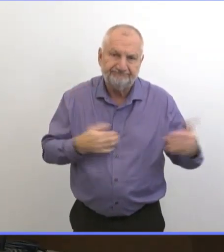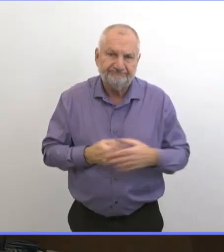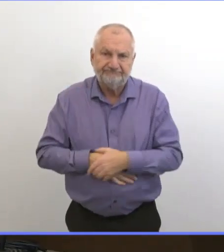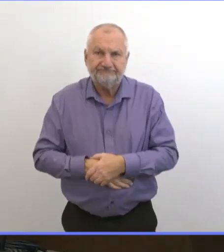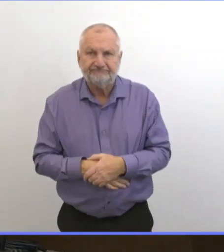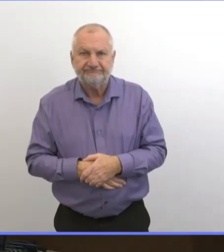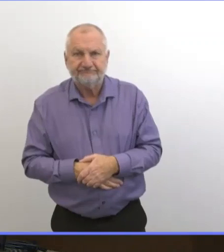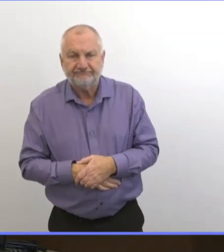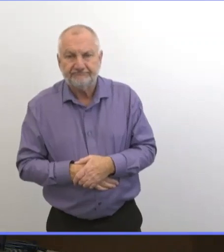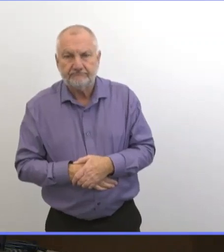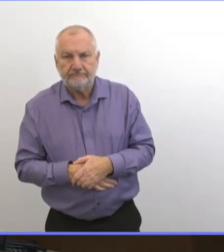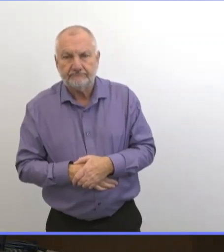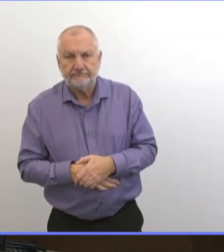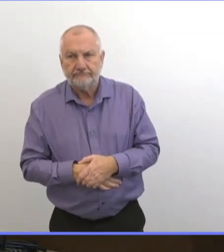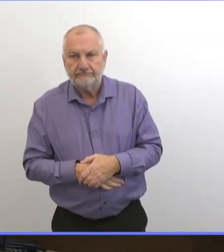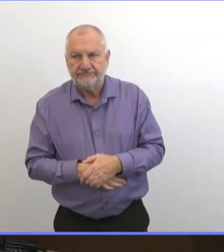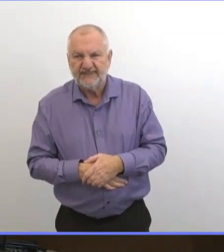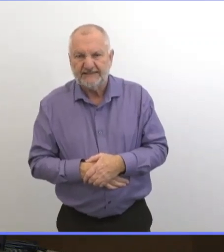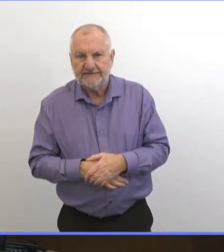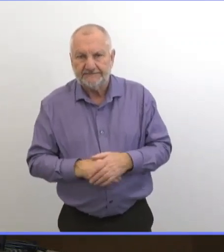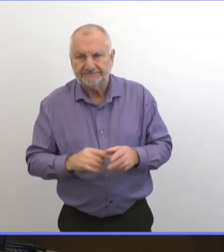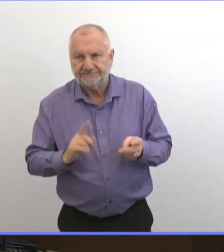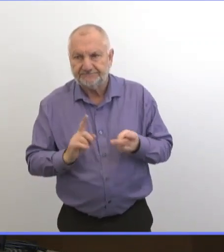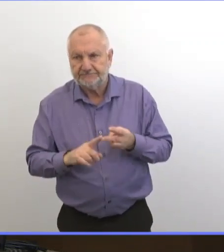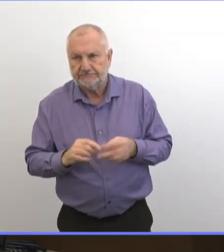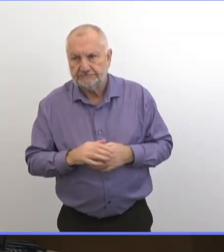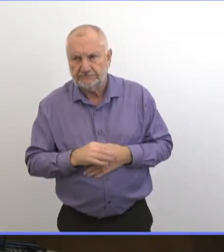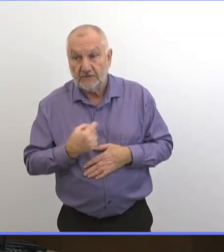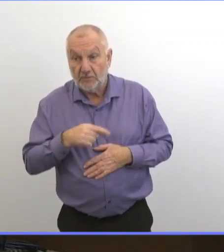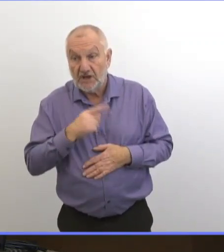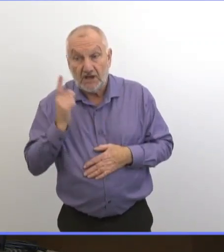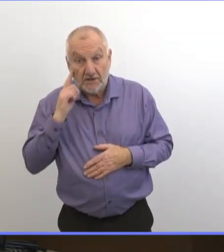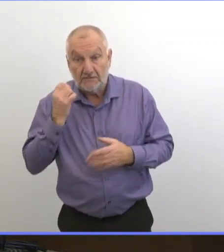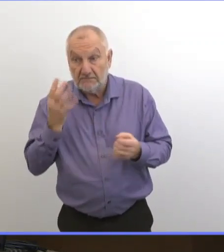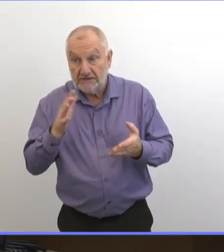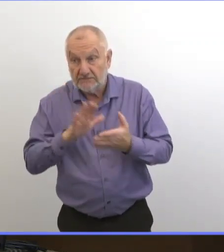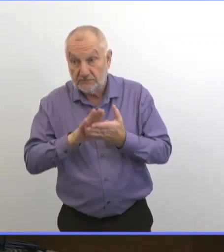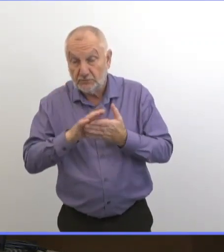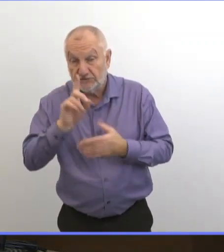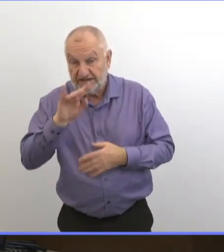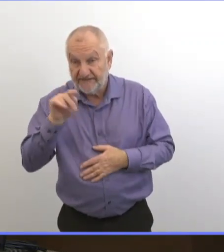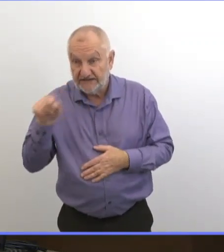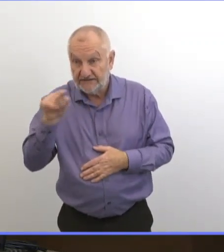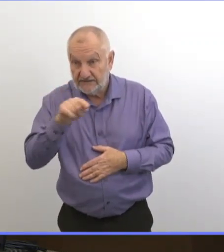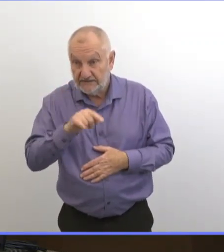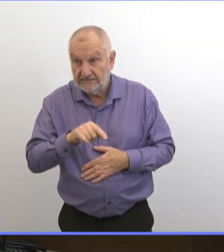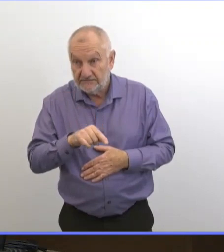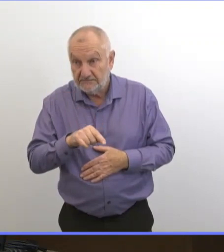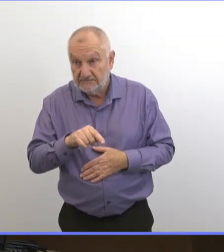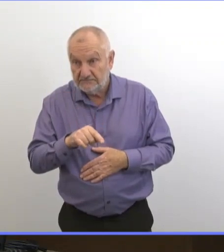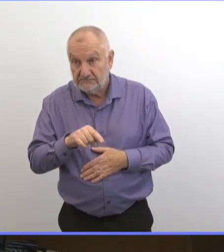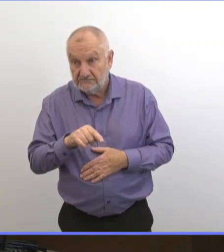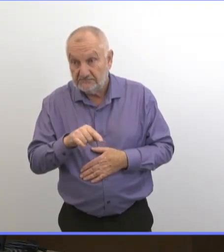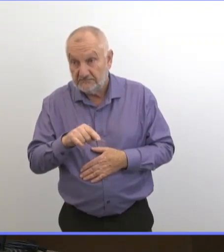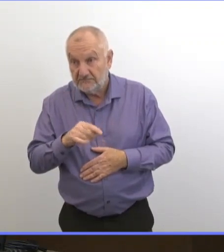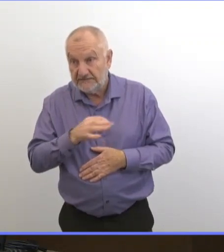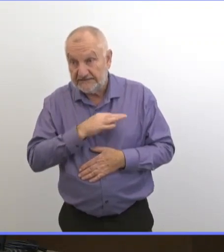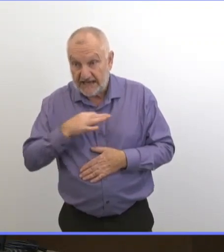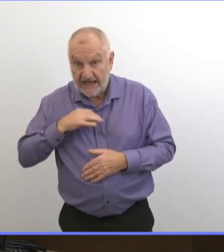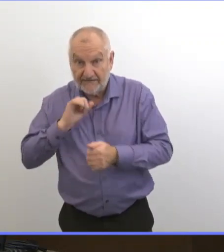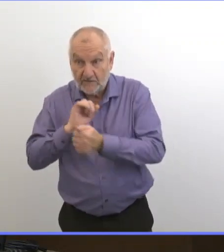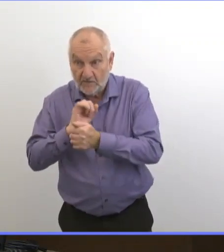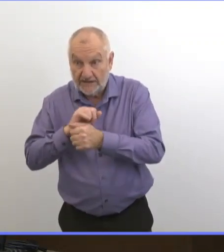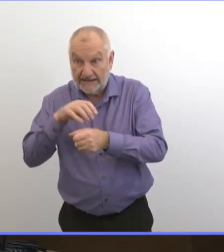On entend que plusieurs divisions scolaires ont demandé